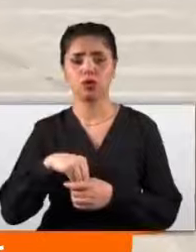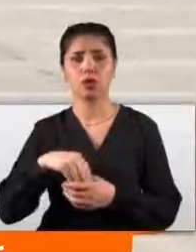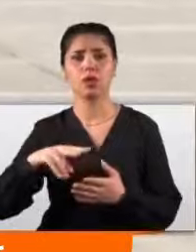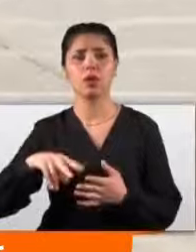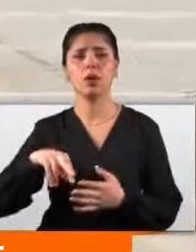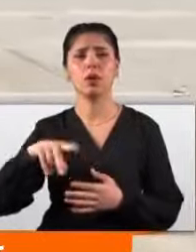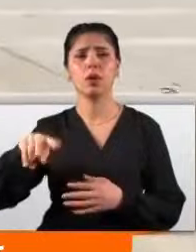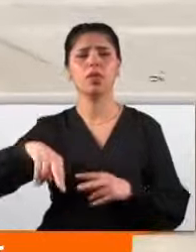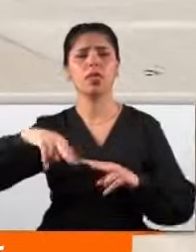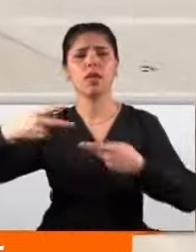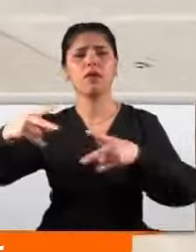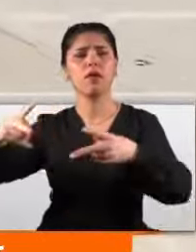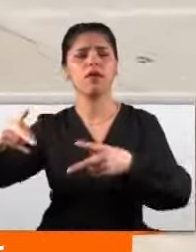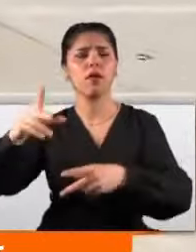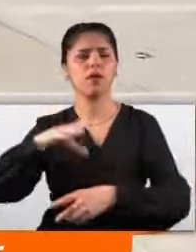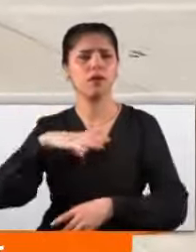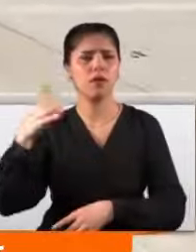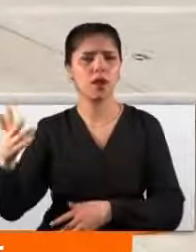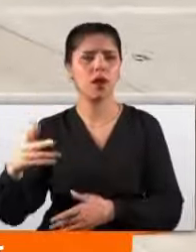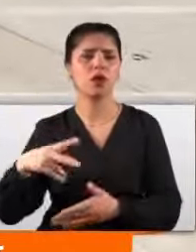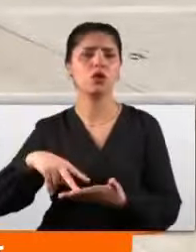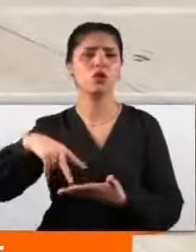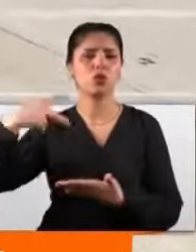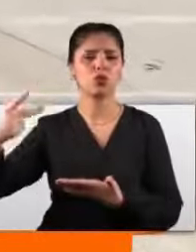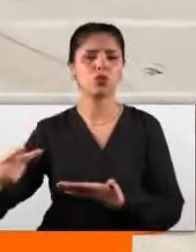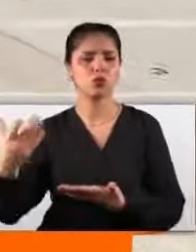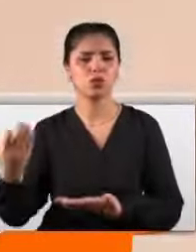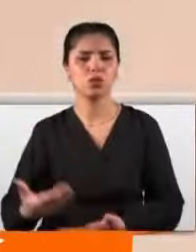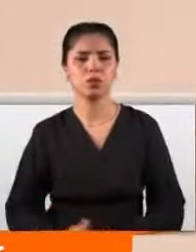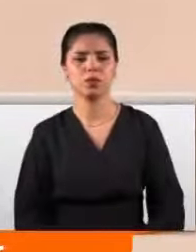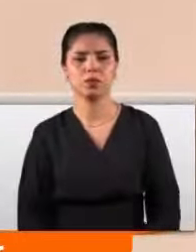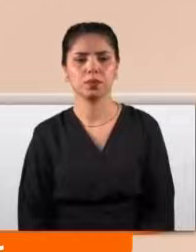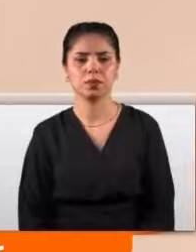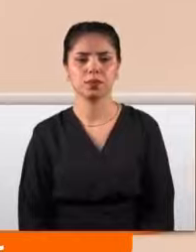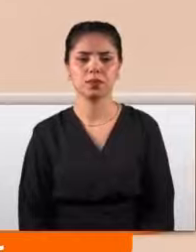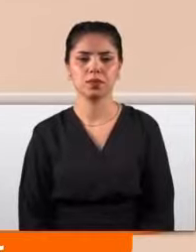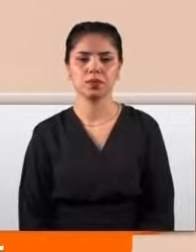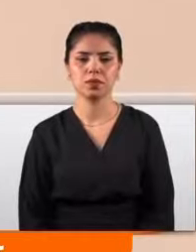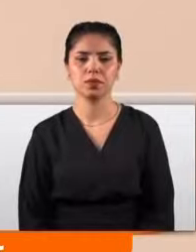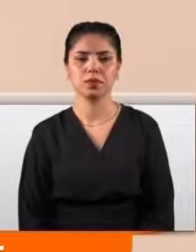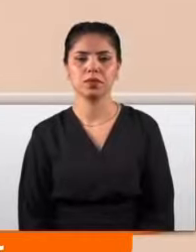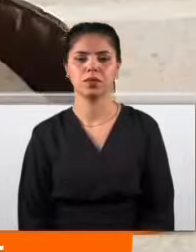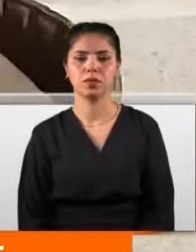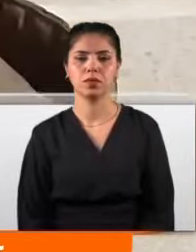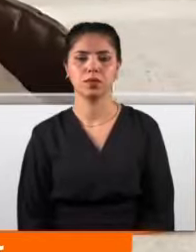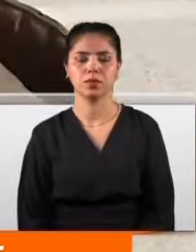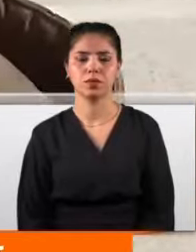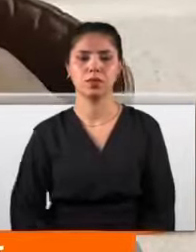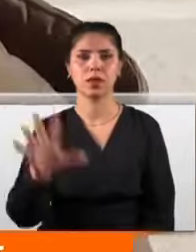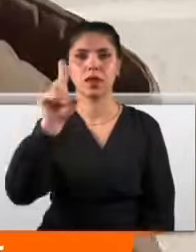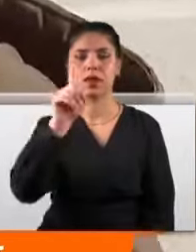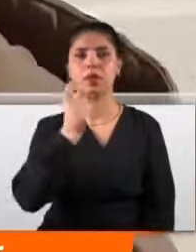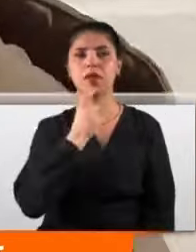tarafımda morluklar ve ezikler oluştu. Kafamda şişlik ve ödem oldu. Küçük bir iç kanıma da geçirmişim. 51